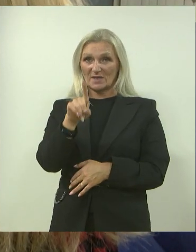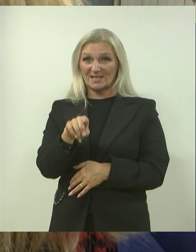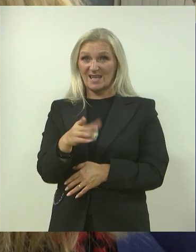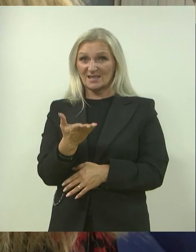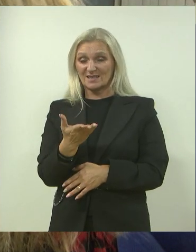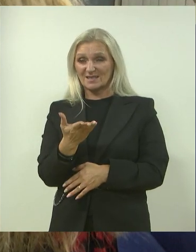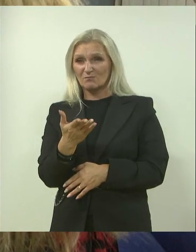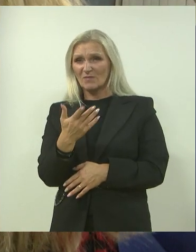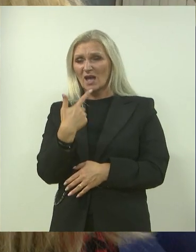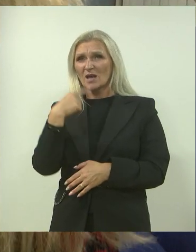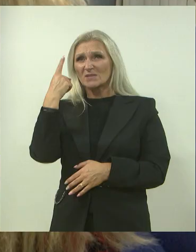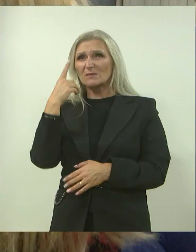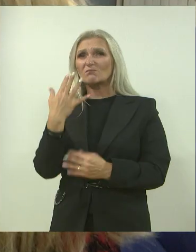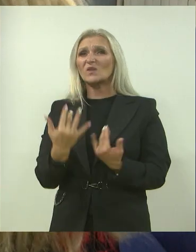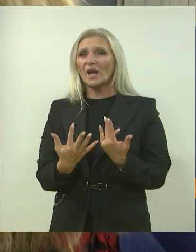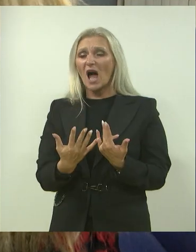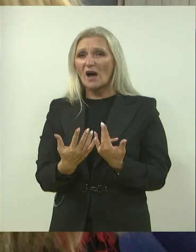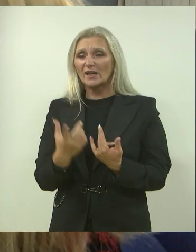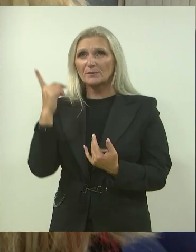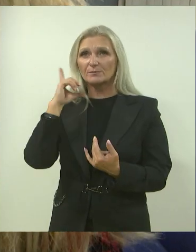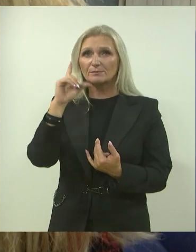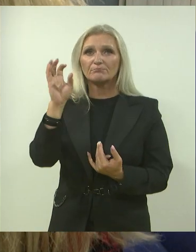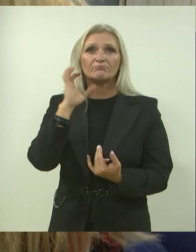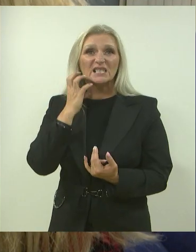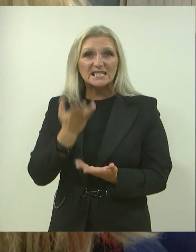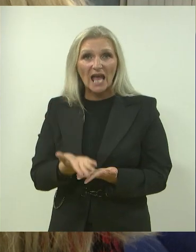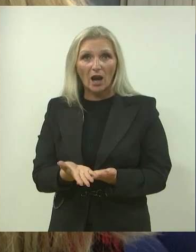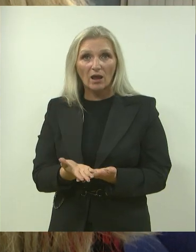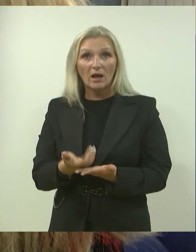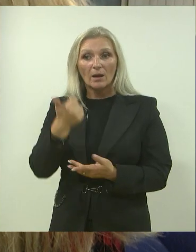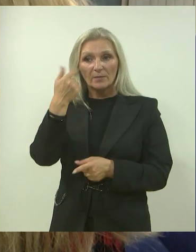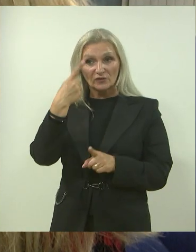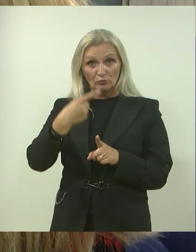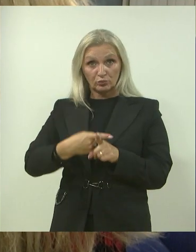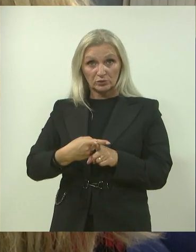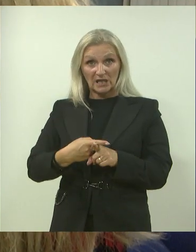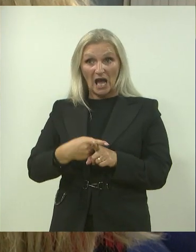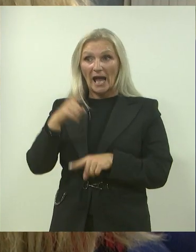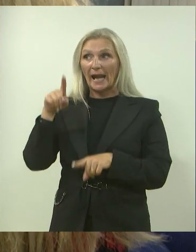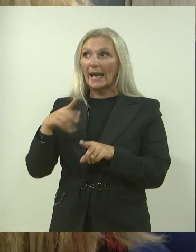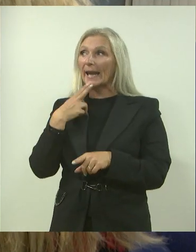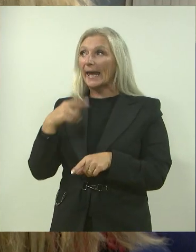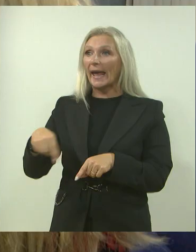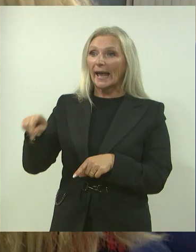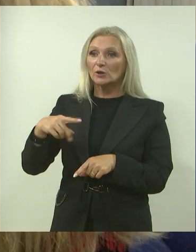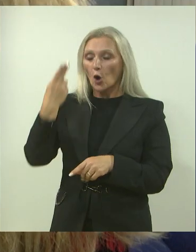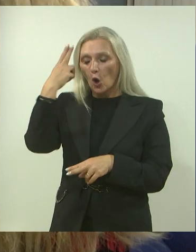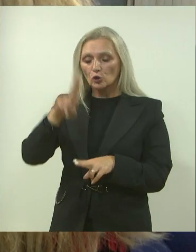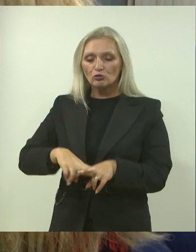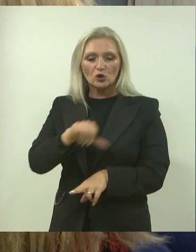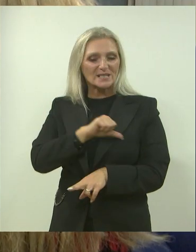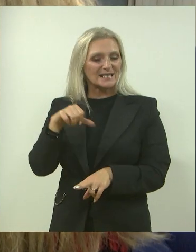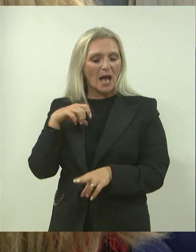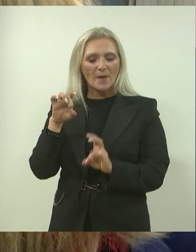točnije u travnju mjesecu, krenuli put Brisela i to je zapravo prvi puta da se netko odlučio potpuno sam,